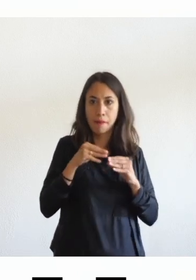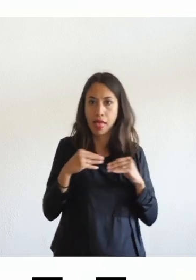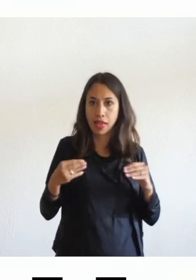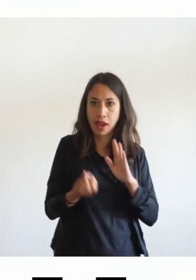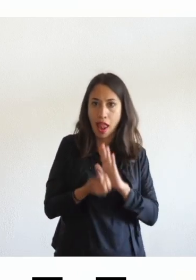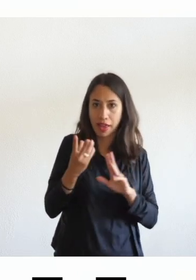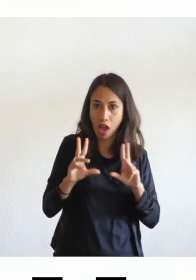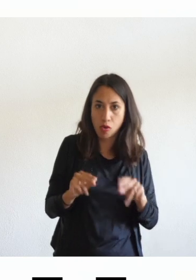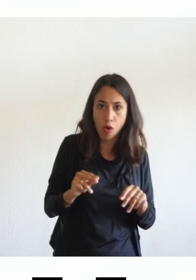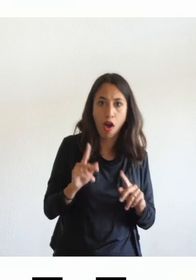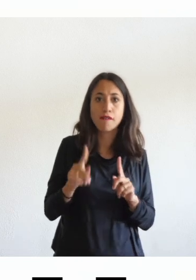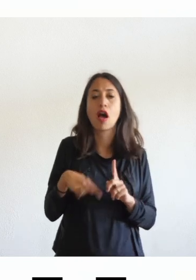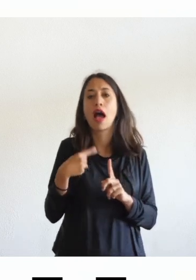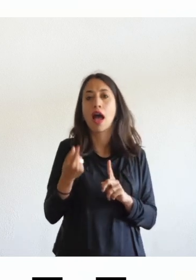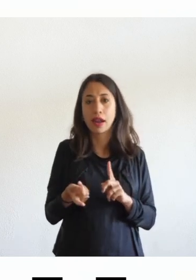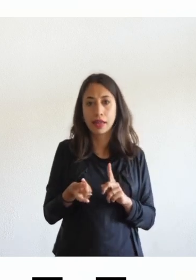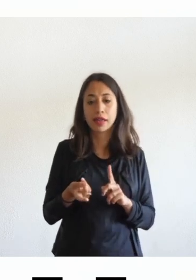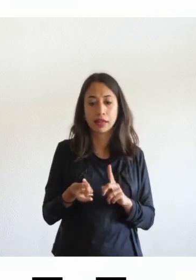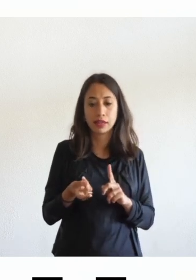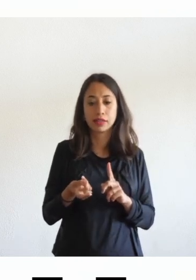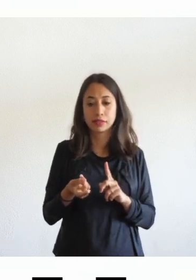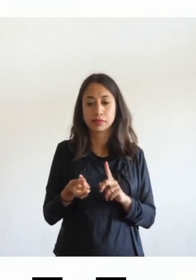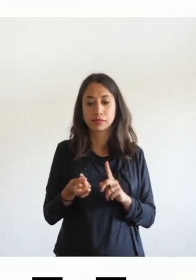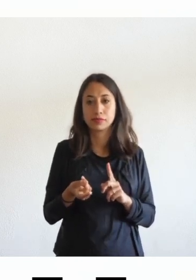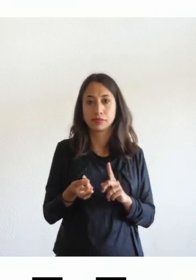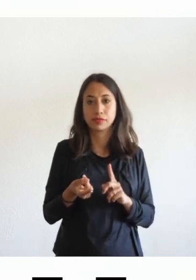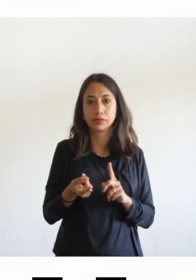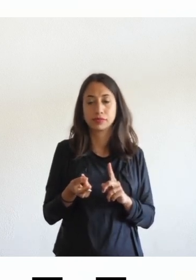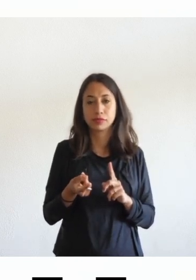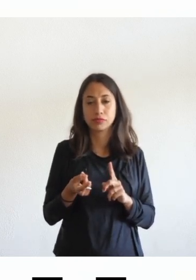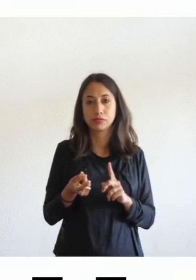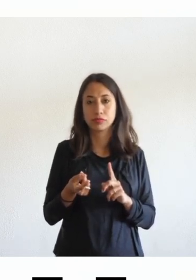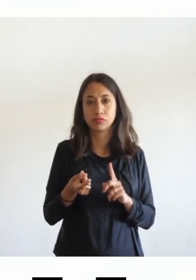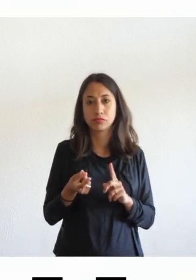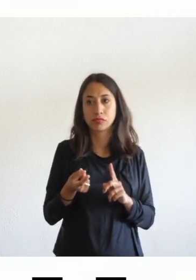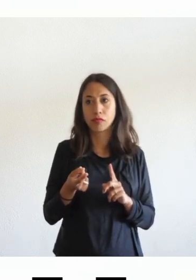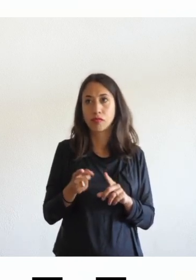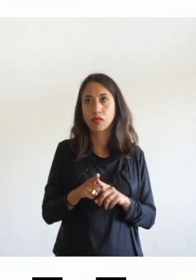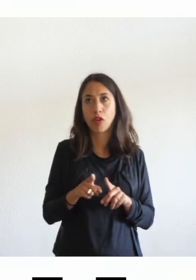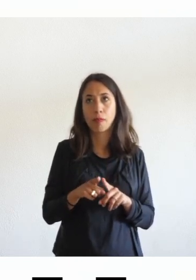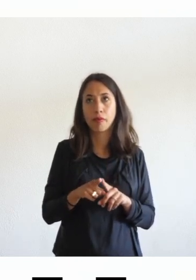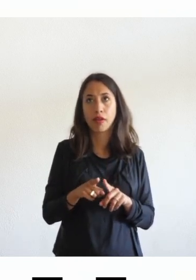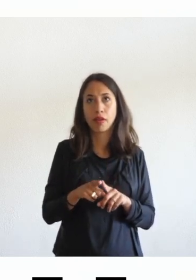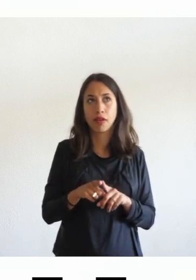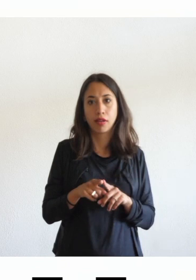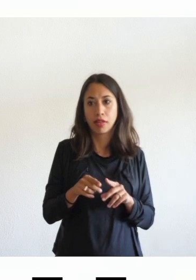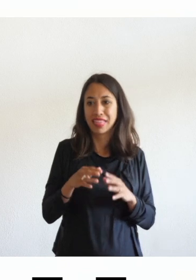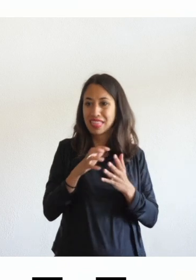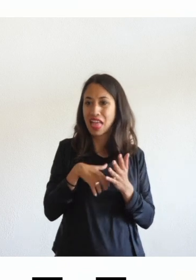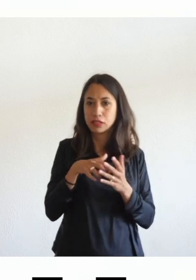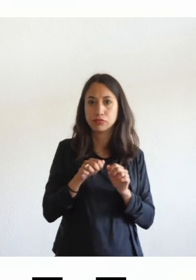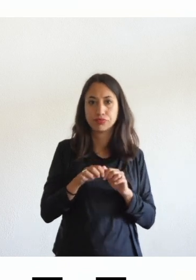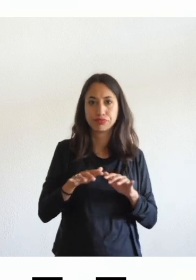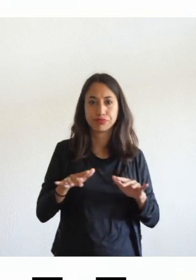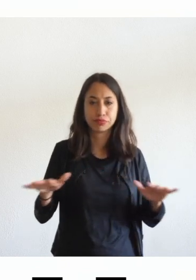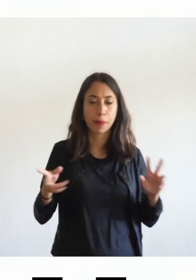ma al pari degli altri e soprattutto magari anche una più diffusione di testi perché magari